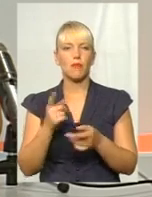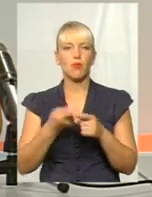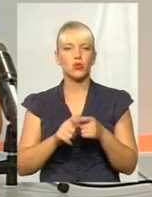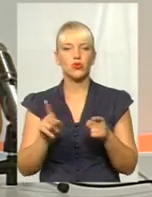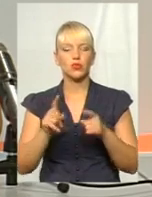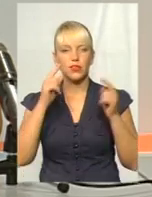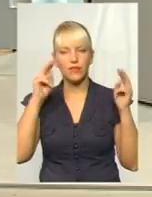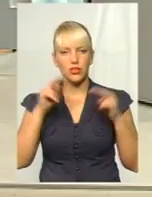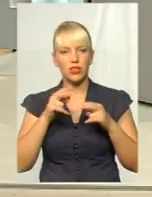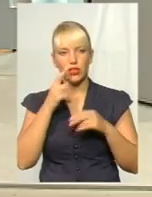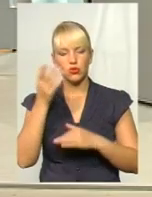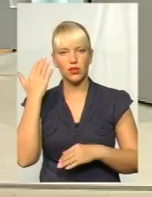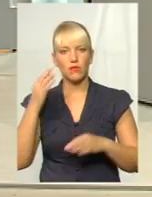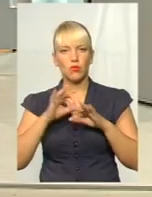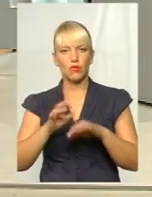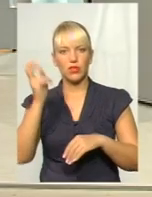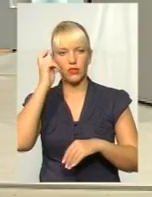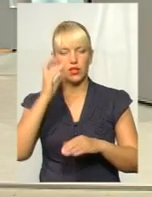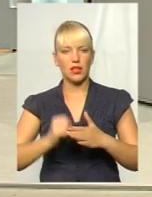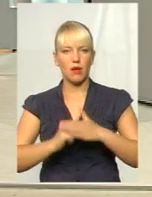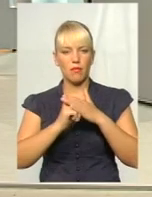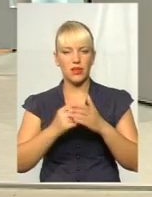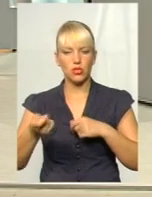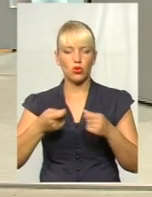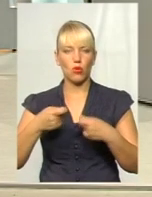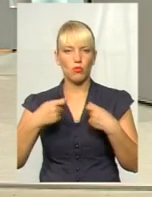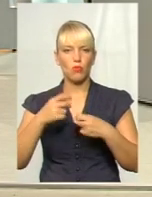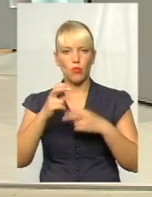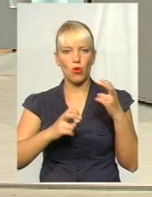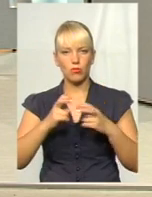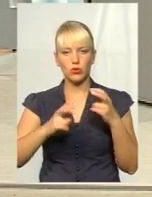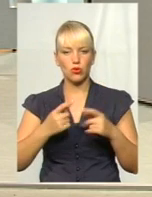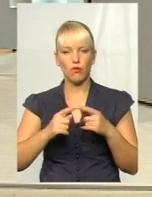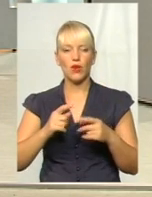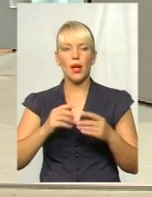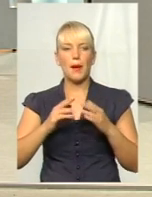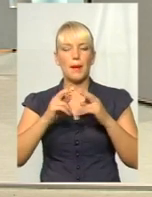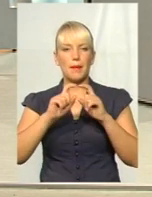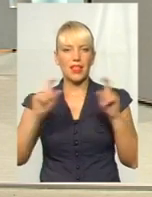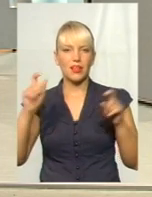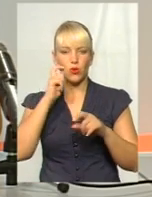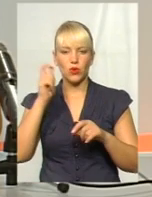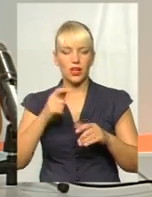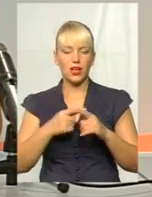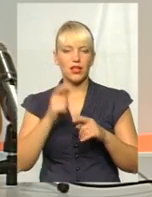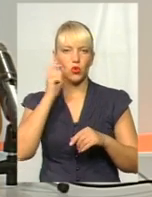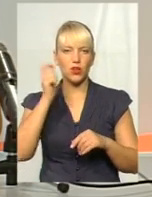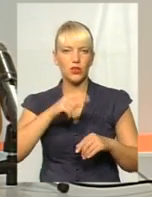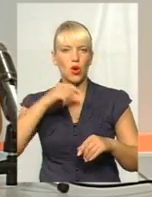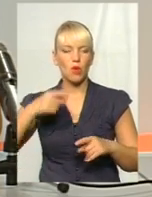проведений в Києві, на базі Другого промислової палати України, Українсько-Білоруський форум, де прийняли участь 90